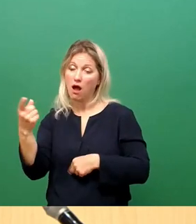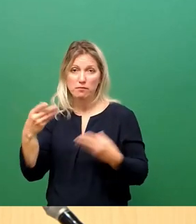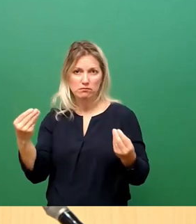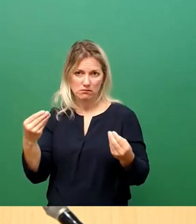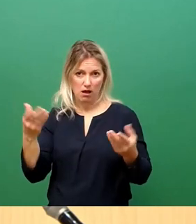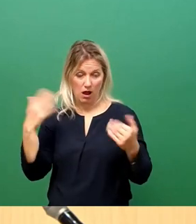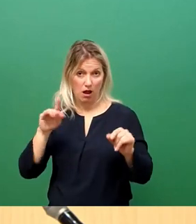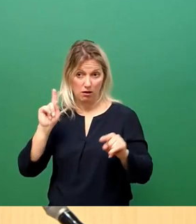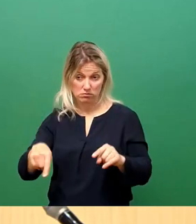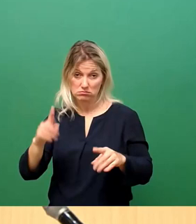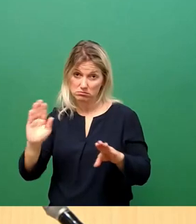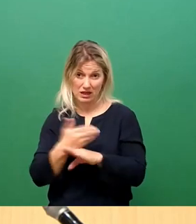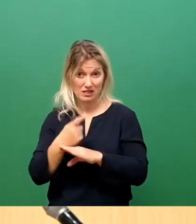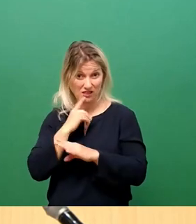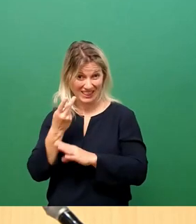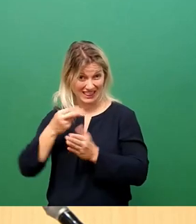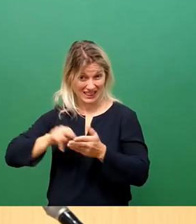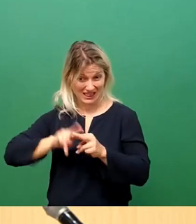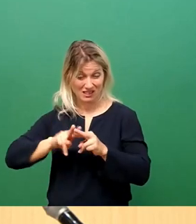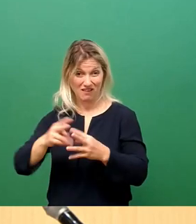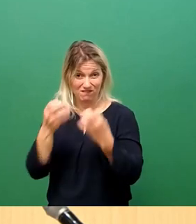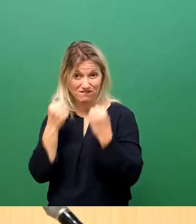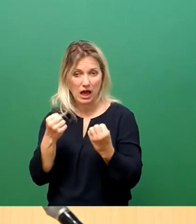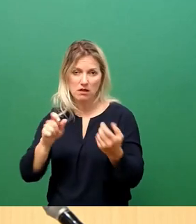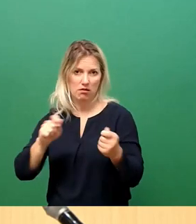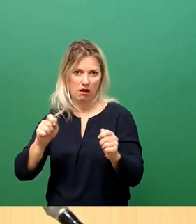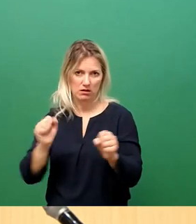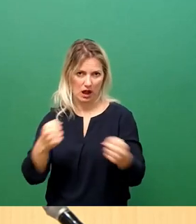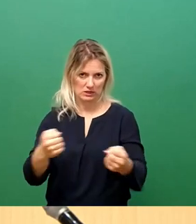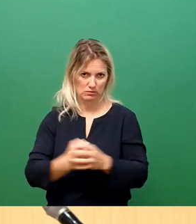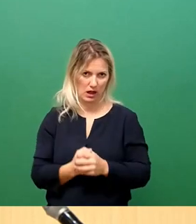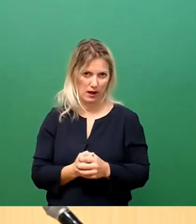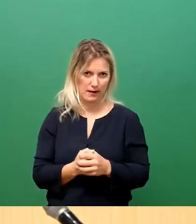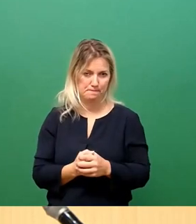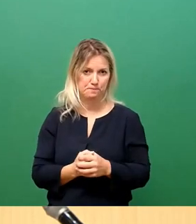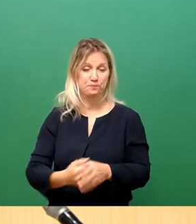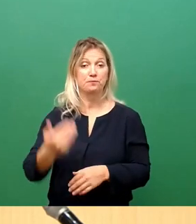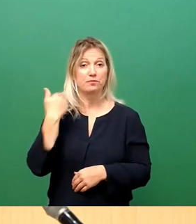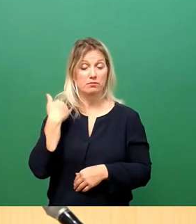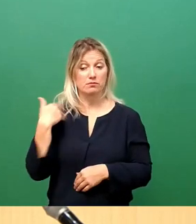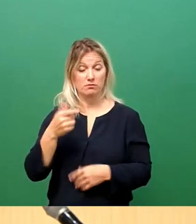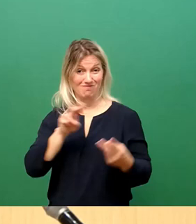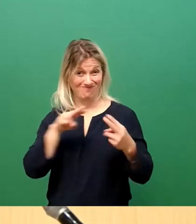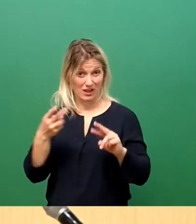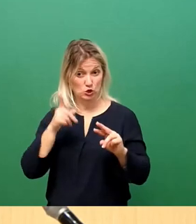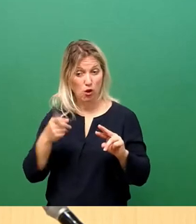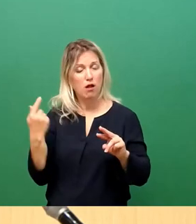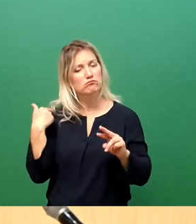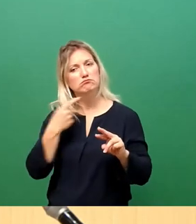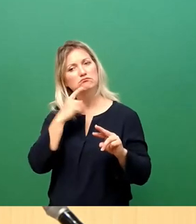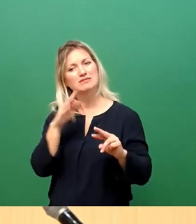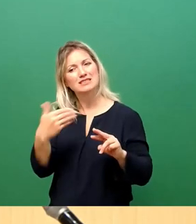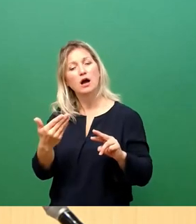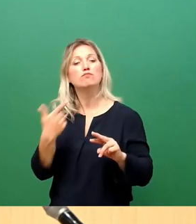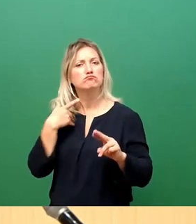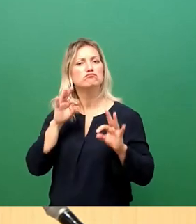zementiert. Die ausgewählte Variante 8.7, welche mit der Planfeststellung zur Umsetzung kommen soll, ist ein guter Kompromiss, der auch zeitgemäß ist und die Interessen